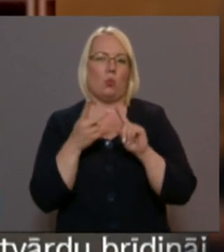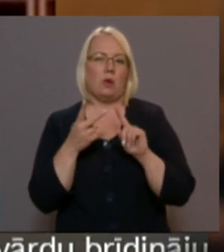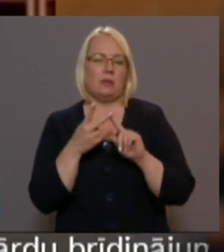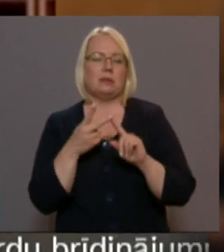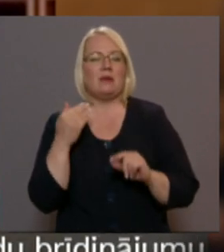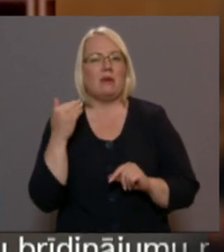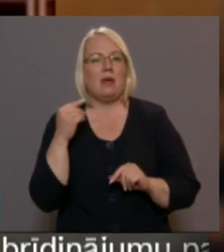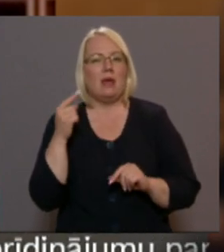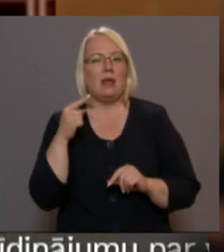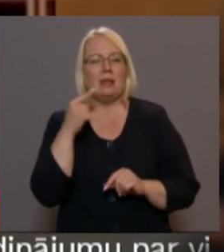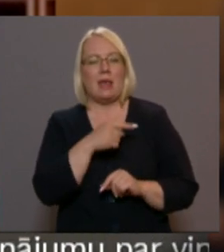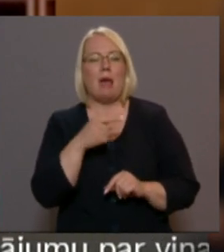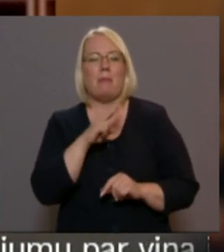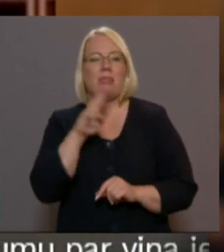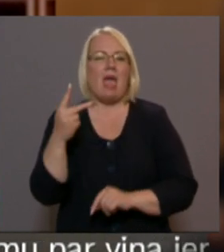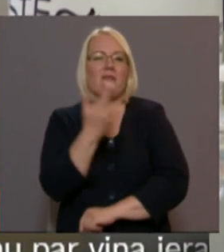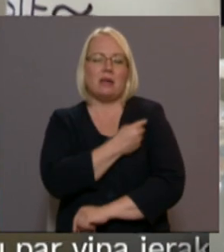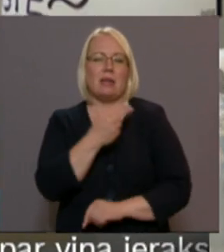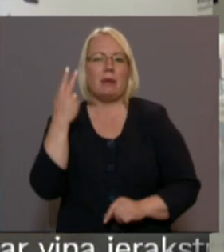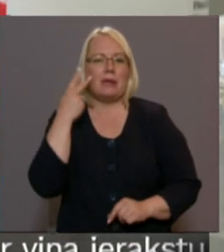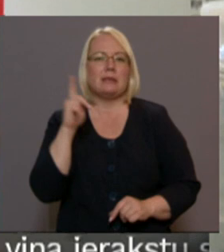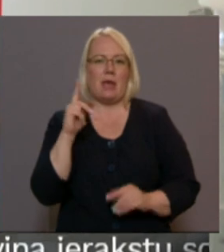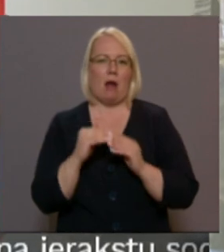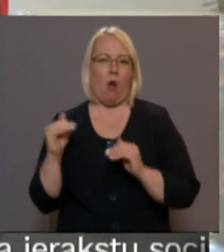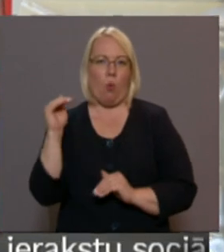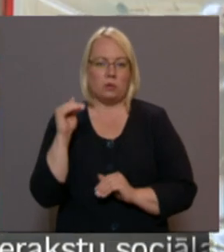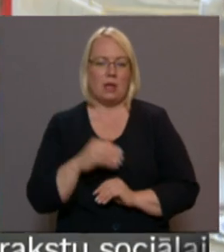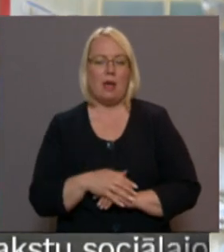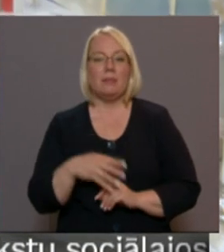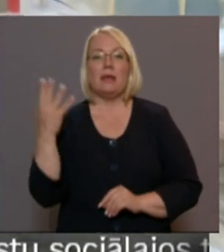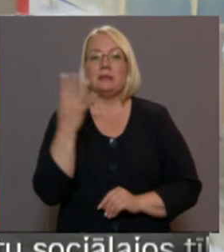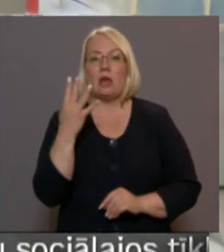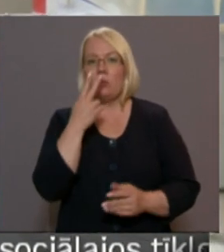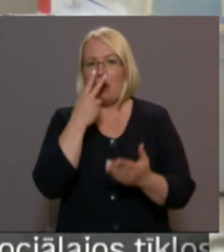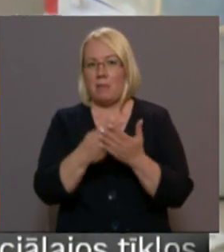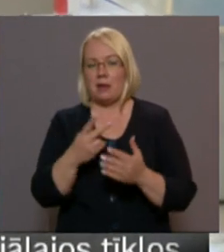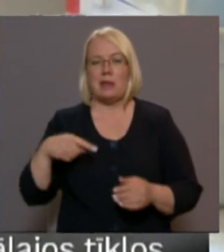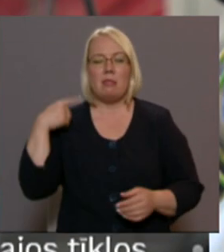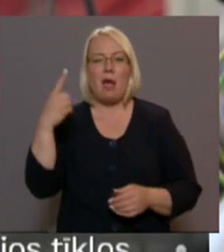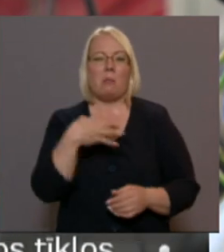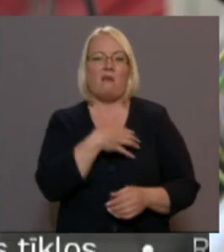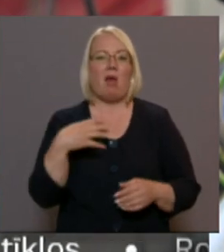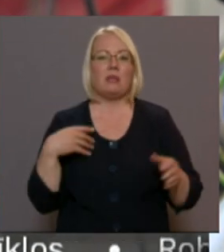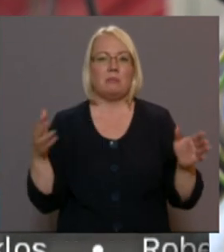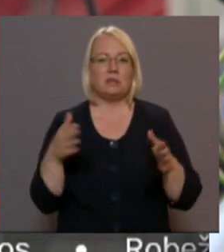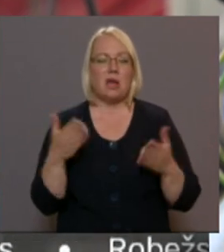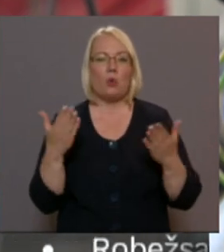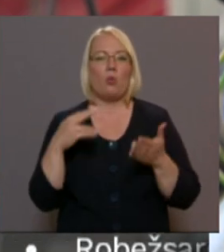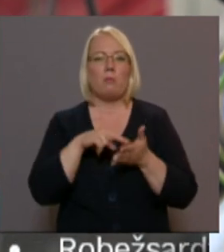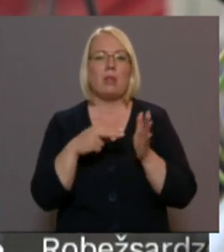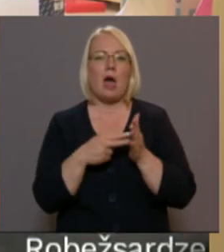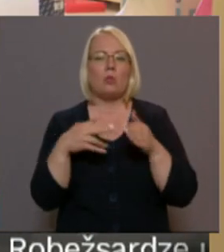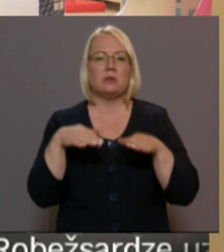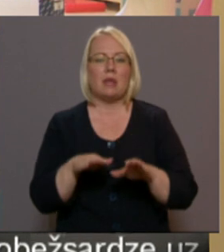Viņam tomēr tie riski joprojami ir augsti. Ceturdien paredzēta nākamā valdības sēde, kurā plānots lemt par